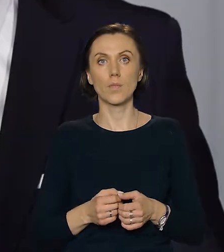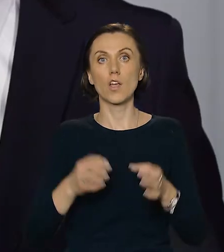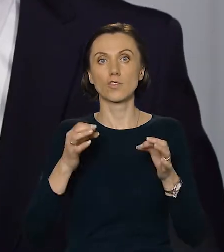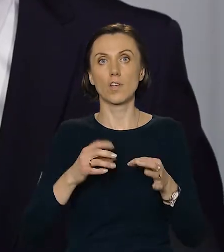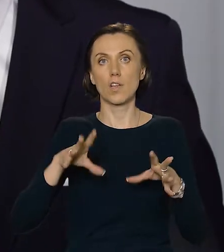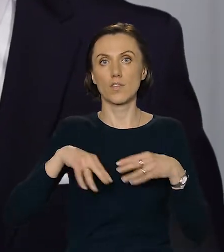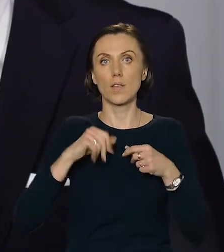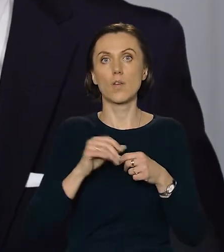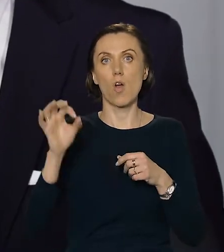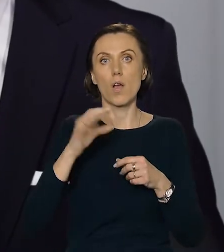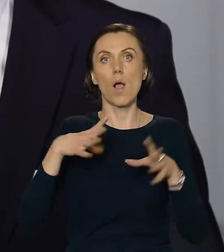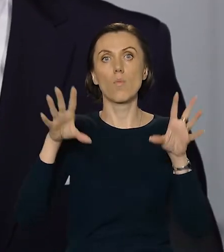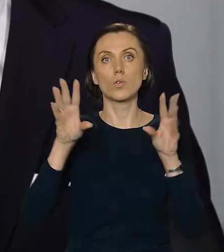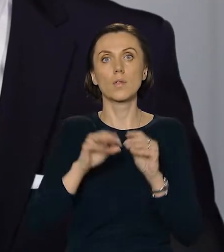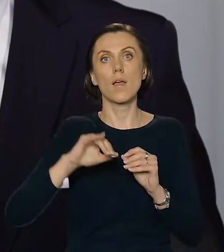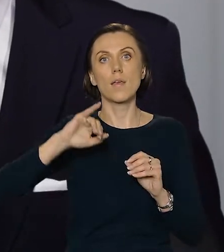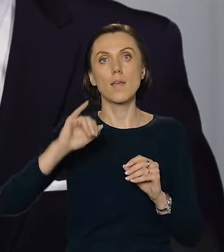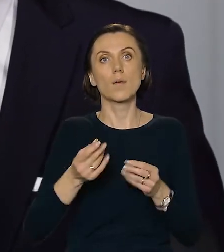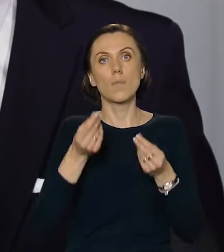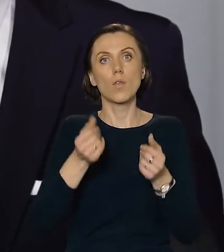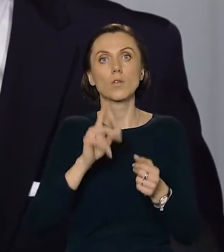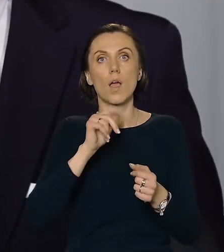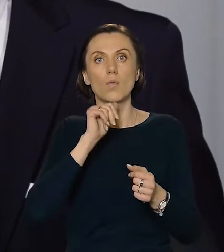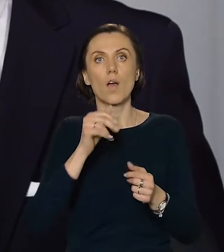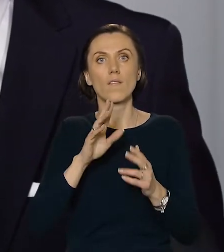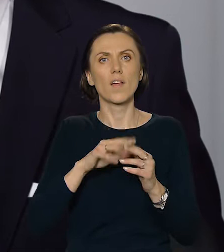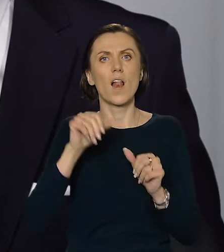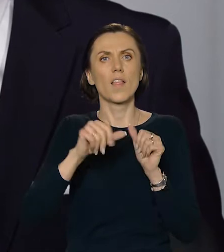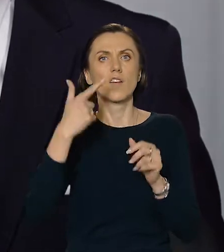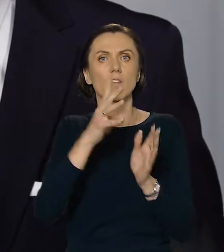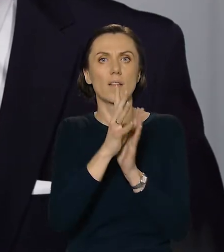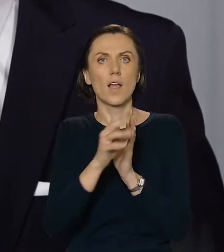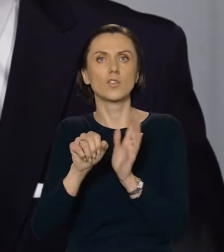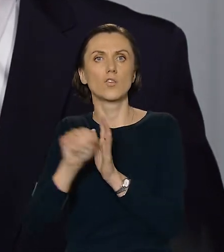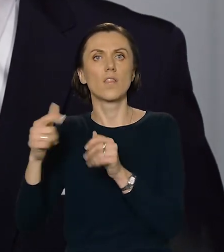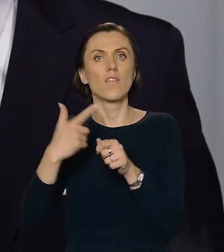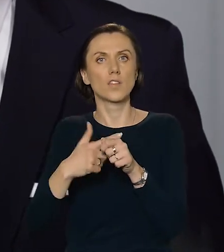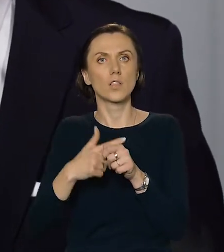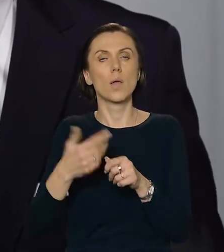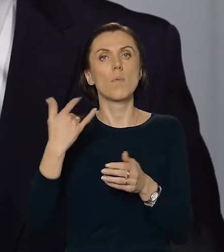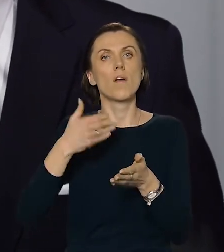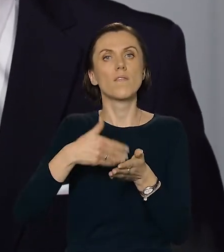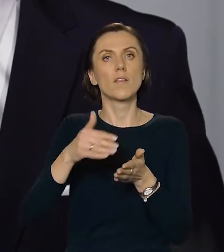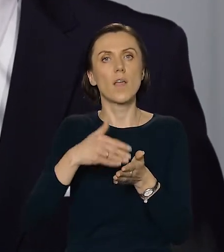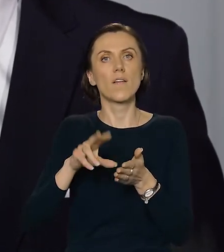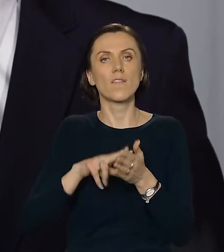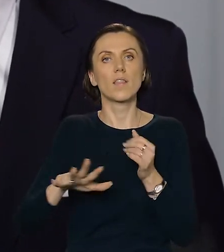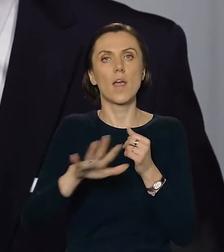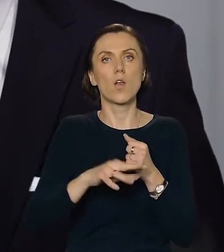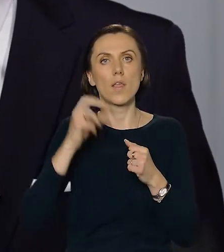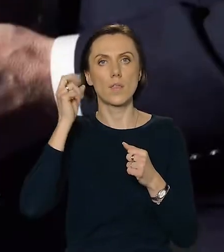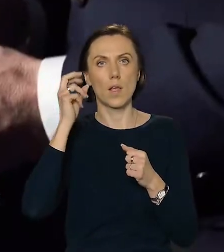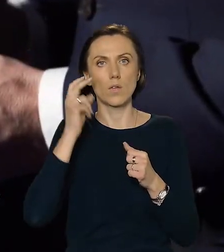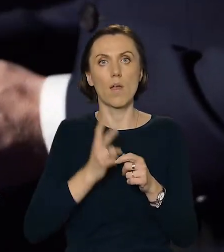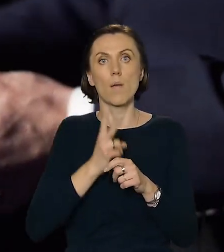Dzisiejsza gala jest za okazją do podsumowania jak środki europejskie w perspektywie 2014-2020 zostały wydatkowane w subregionie tarnowskim.